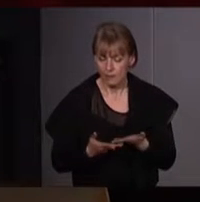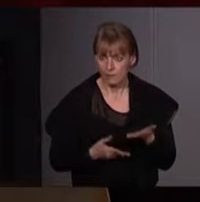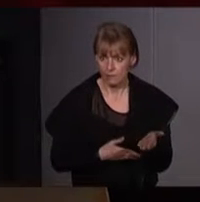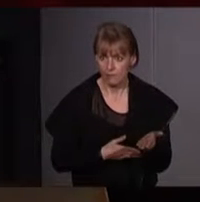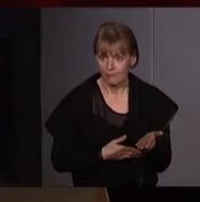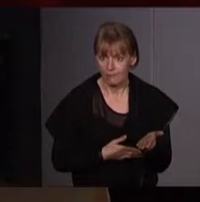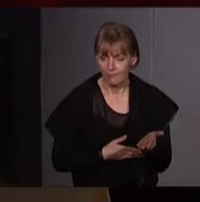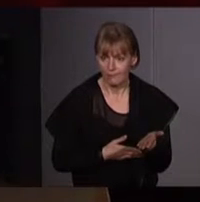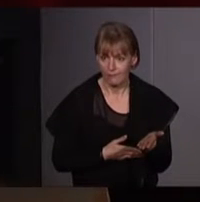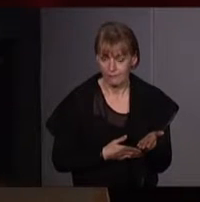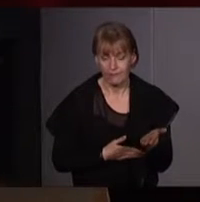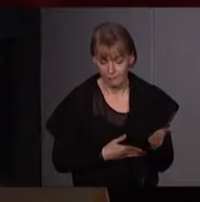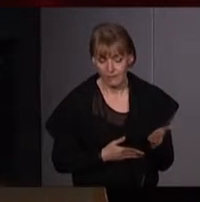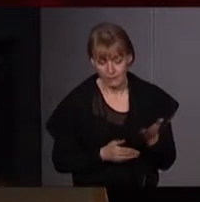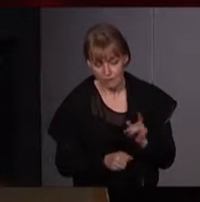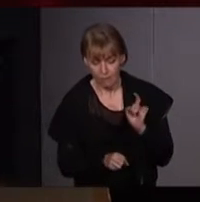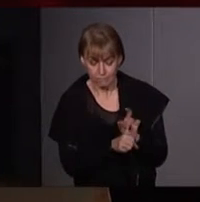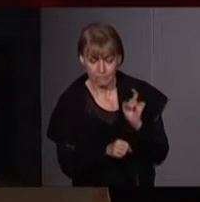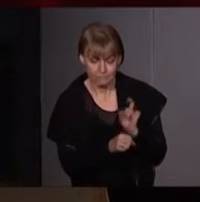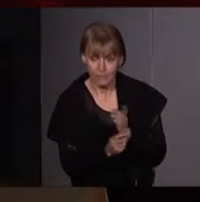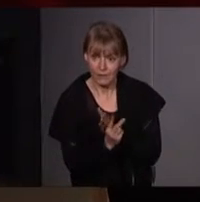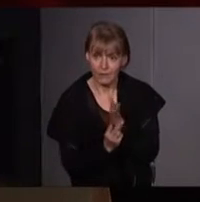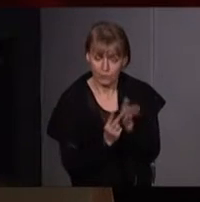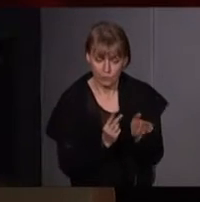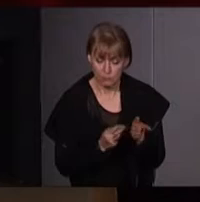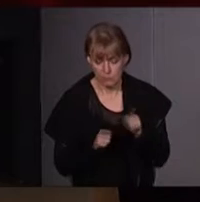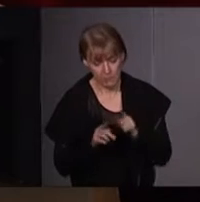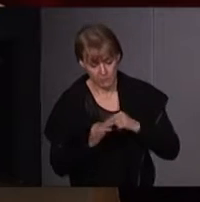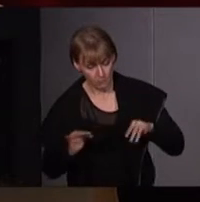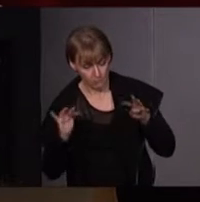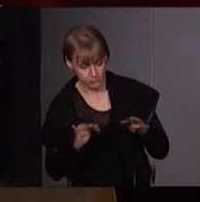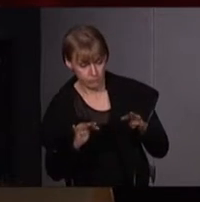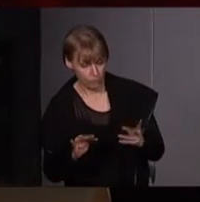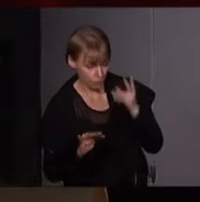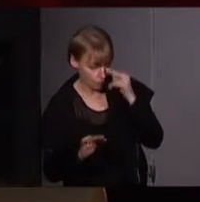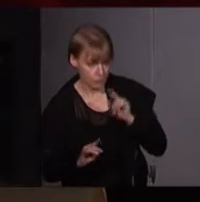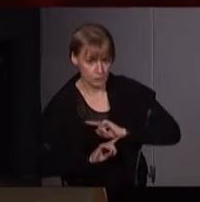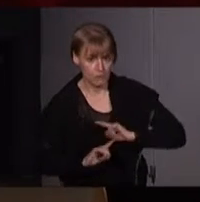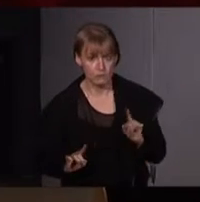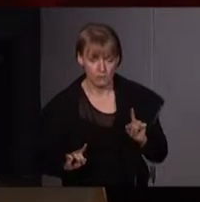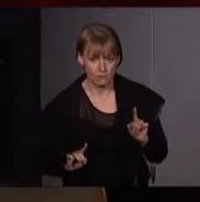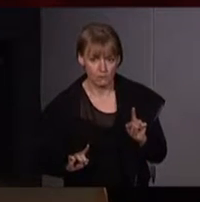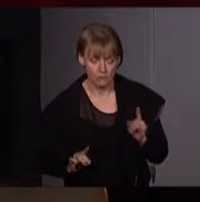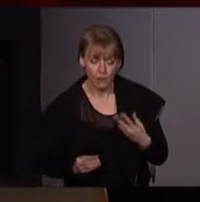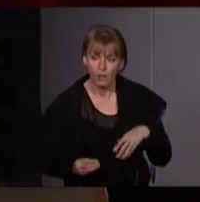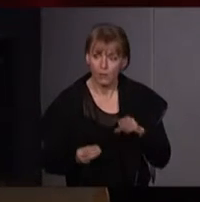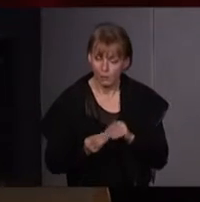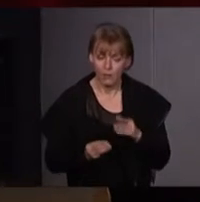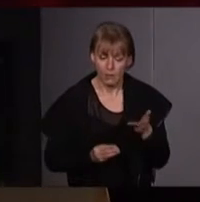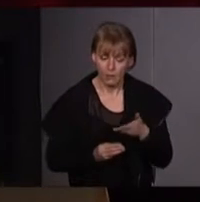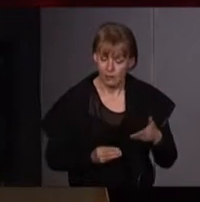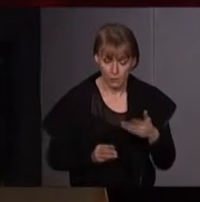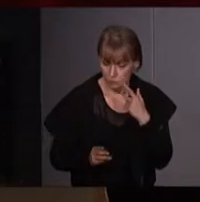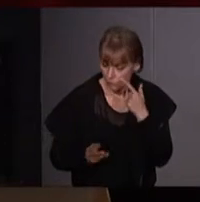attaque et double incompréhension, en plus de rester complètement